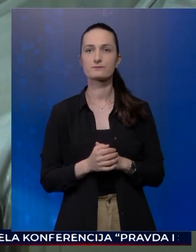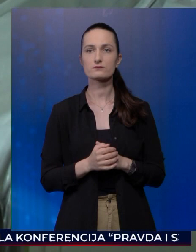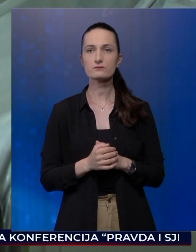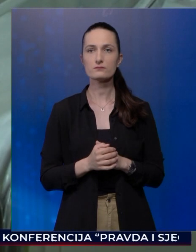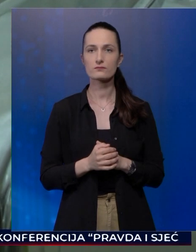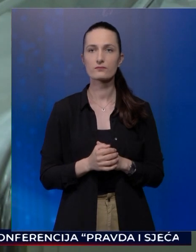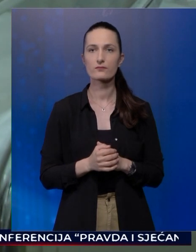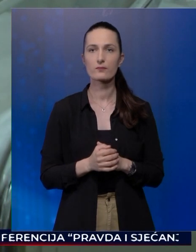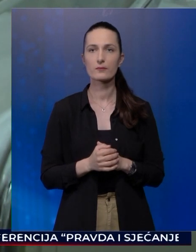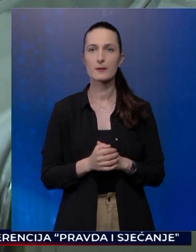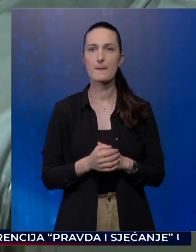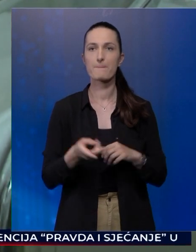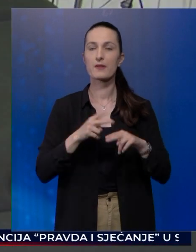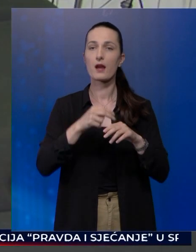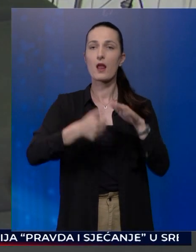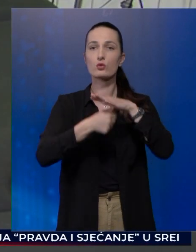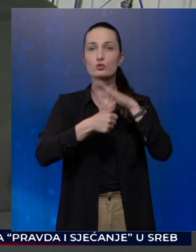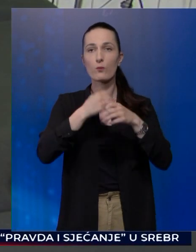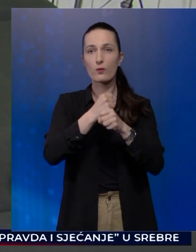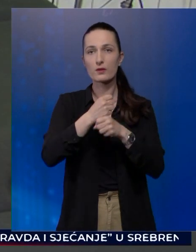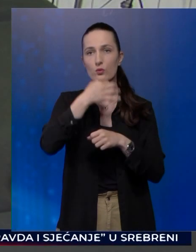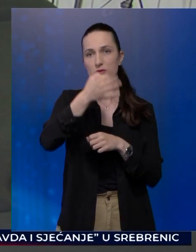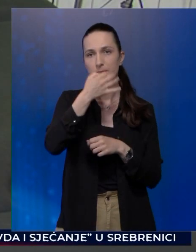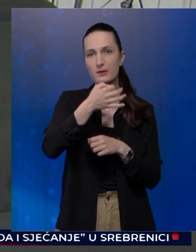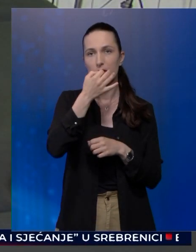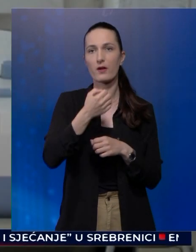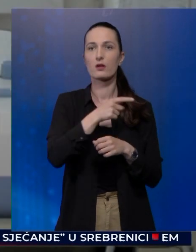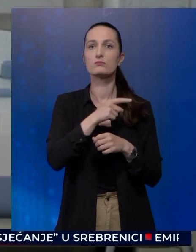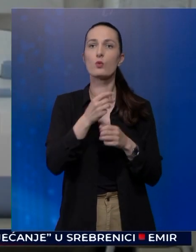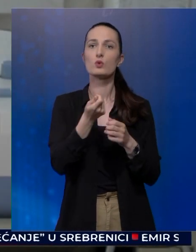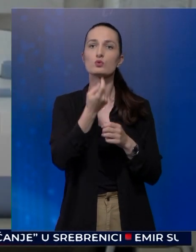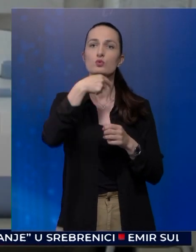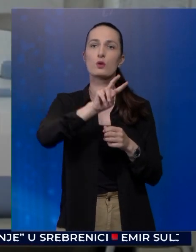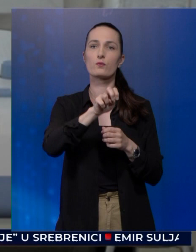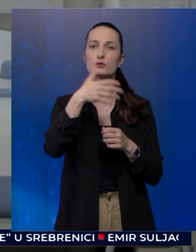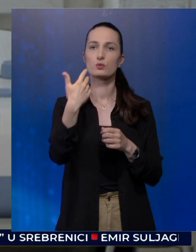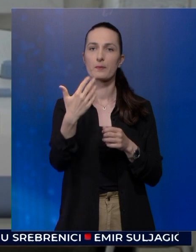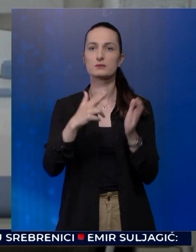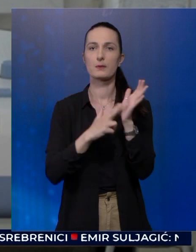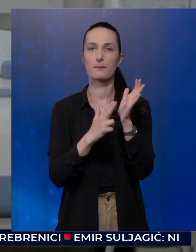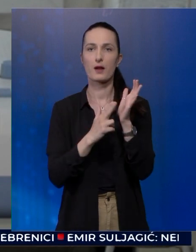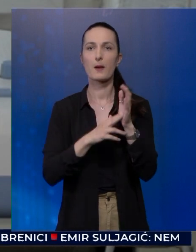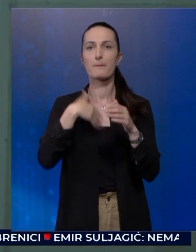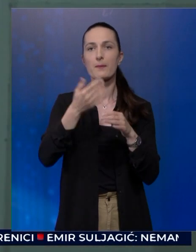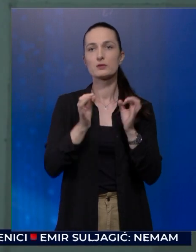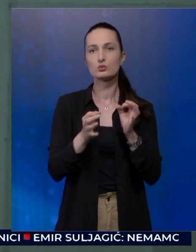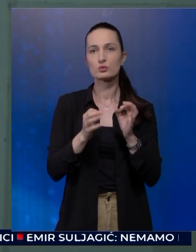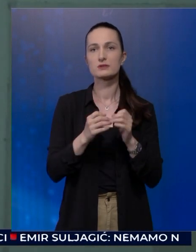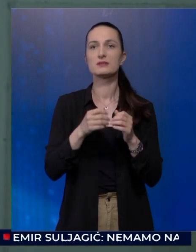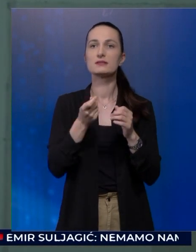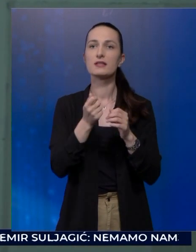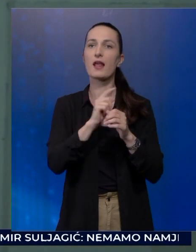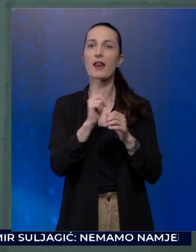zavoda značilo i trošak za pacijentice. Prihvatanjem ponode Alea centra, zavodi vlada bi uštedili novac pacijentima ali